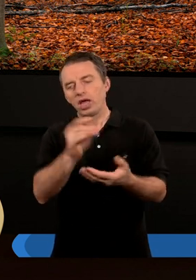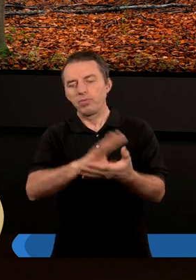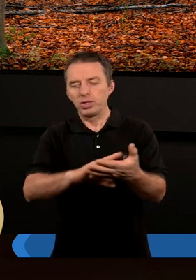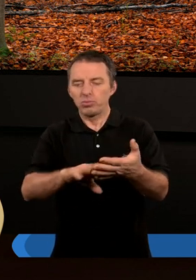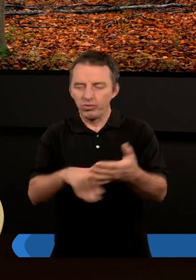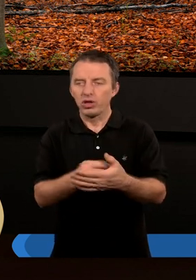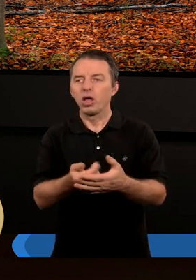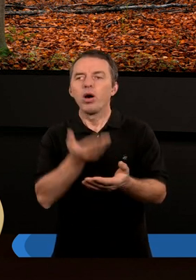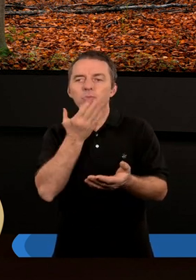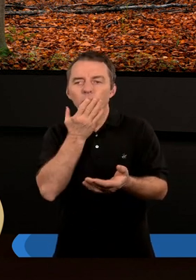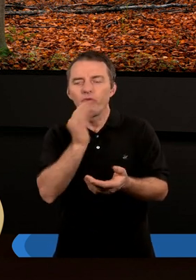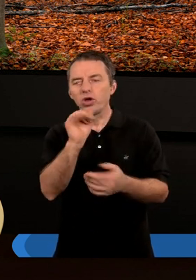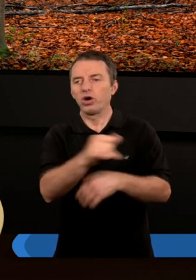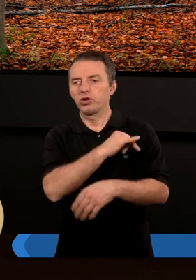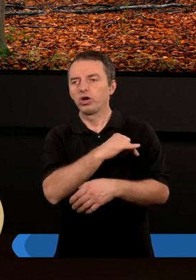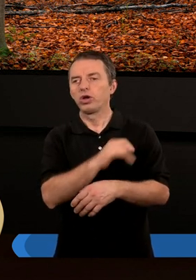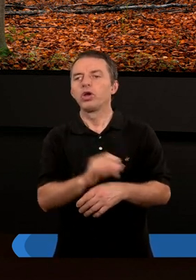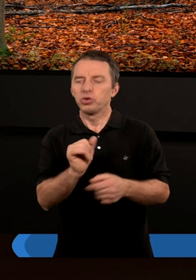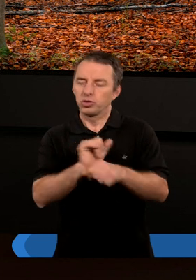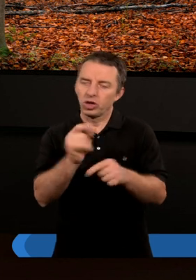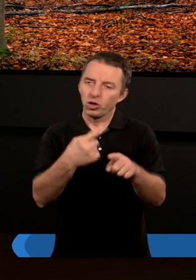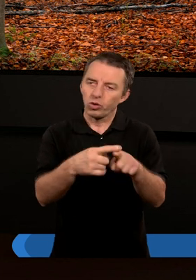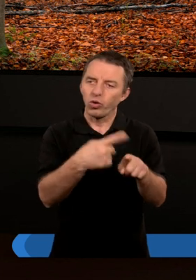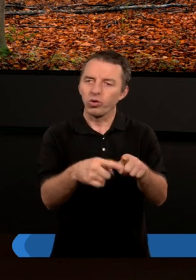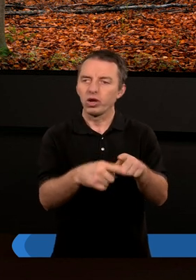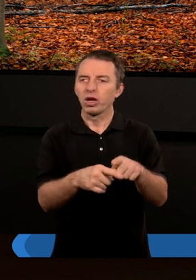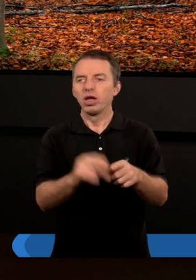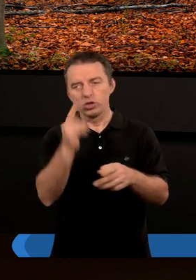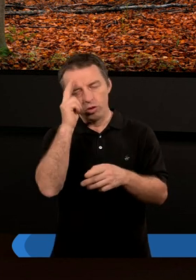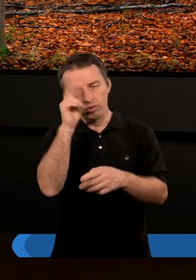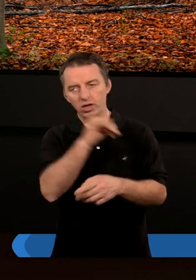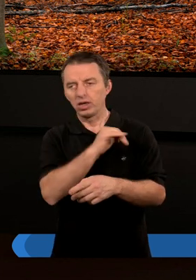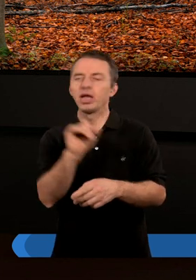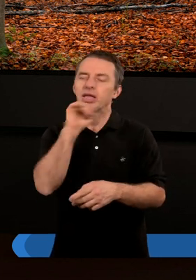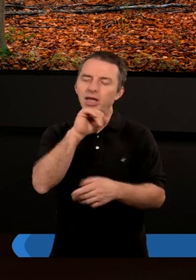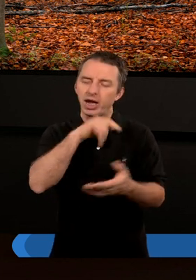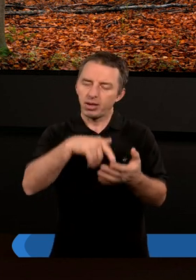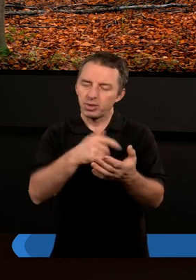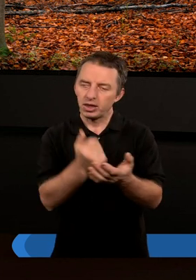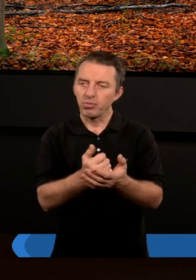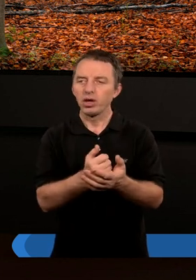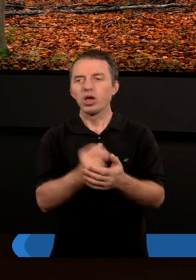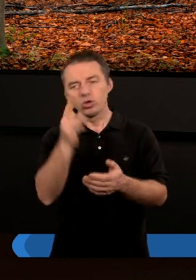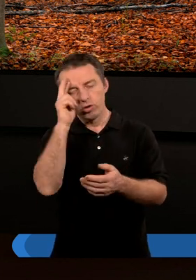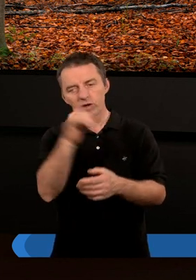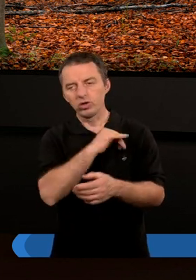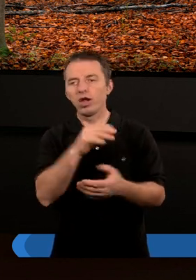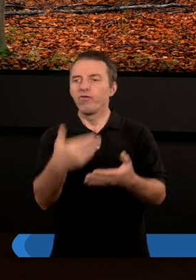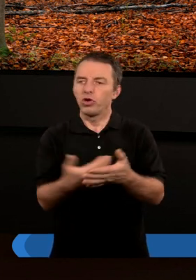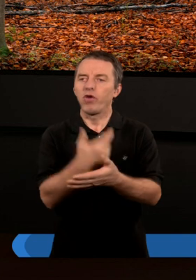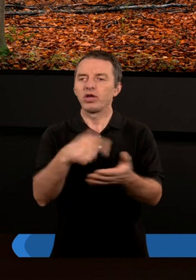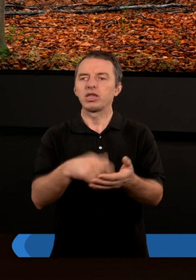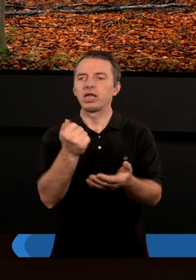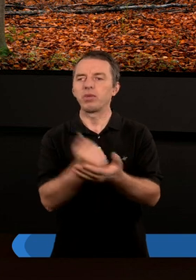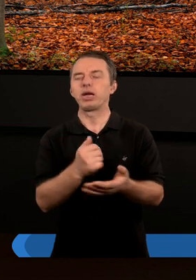Jak Biblia definiuje grzech? I czy jest jakaś różnica między zrozumieniem grzechu w Starym Testamencie, a zrozumieniem